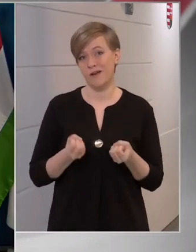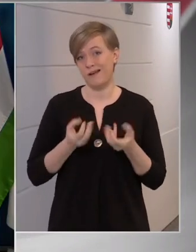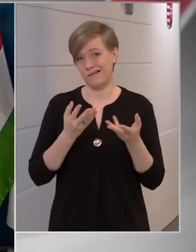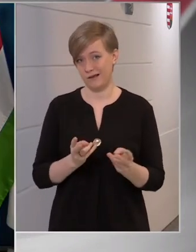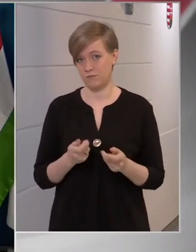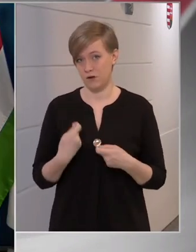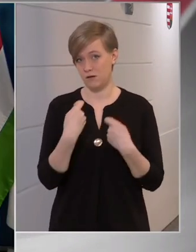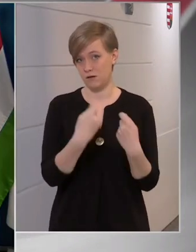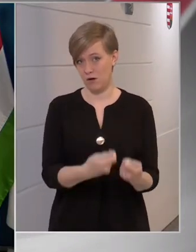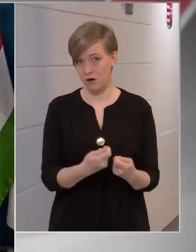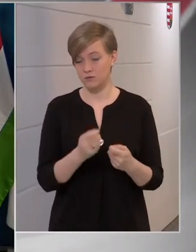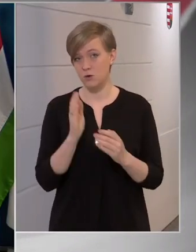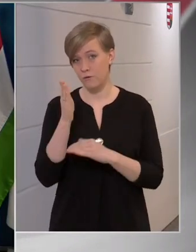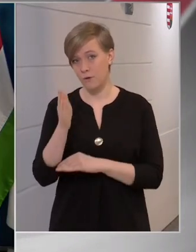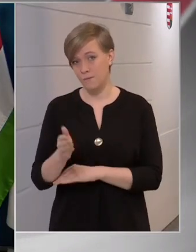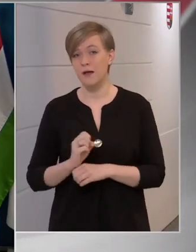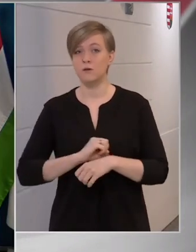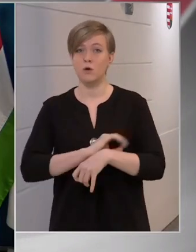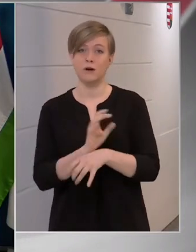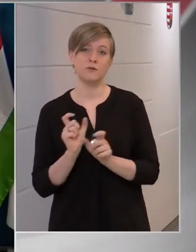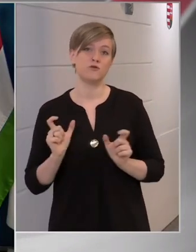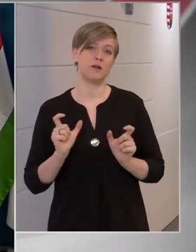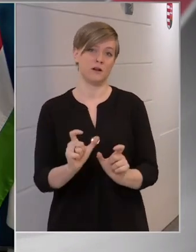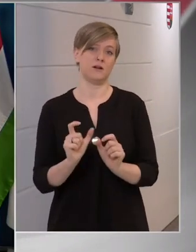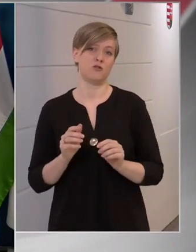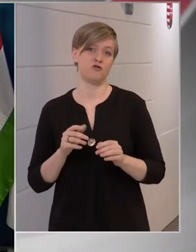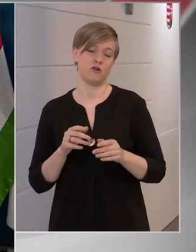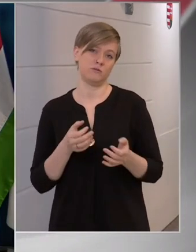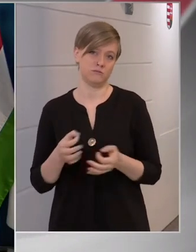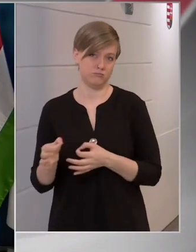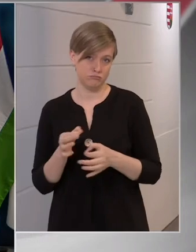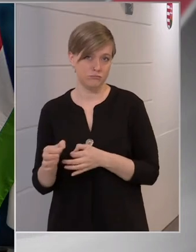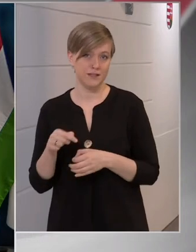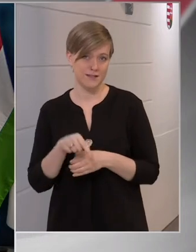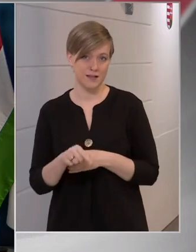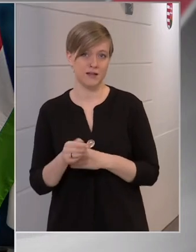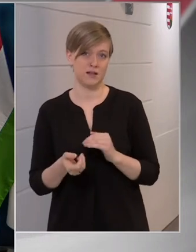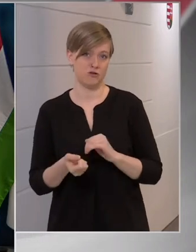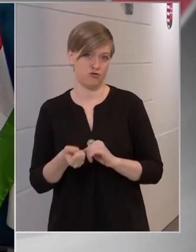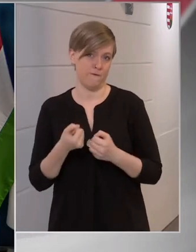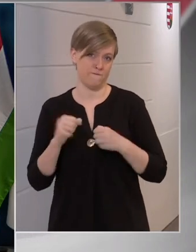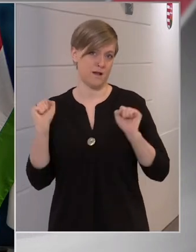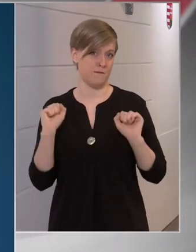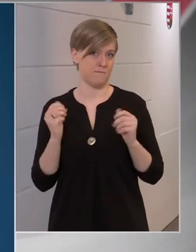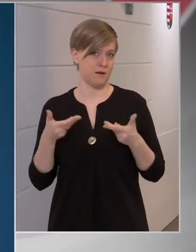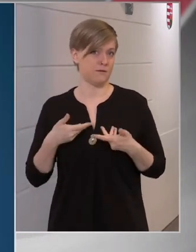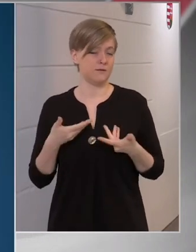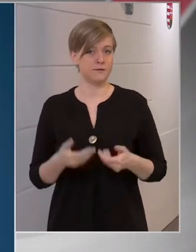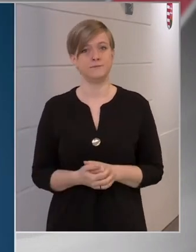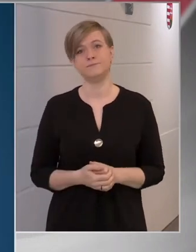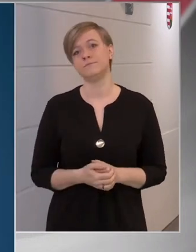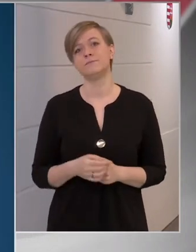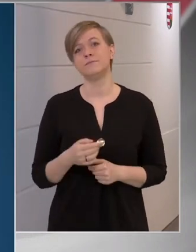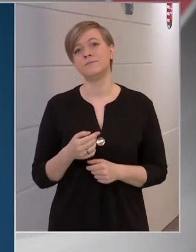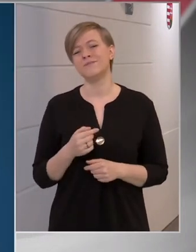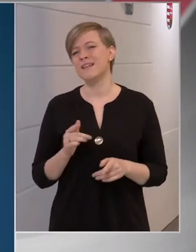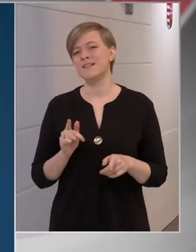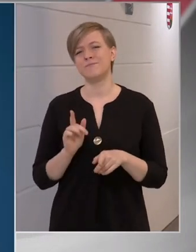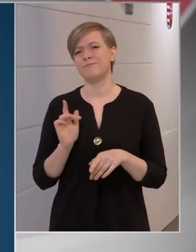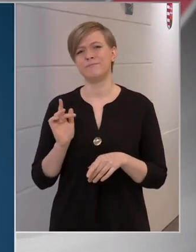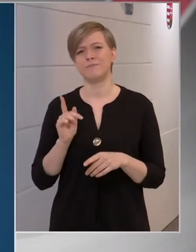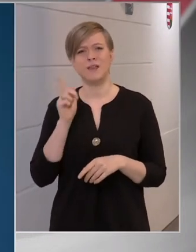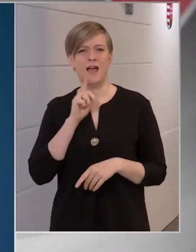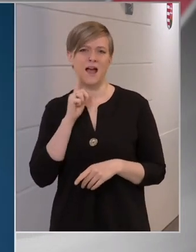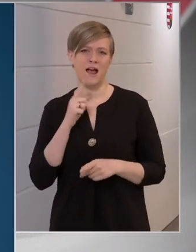jövőben a koronavírus terjedését akadályozó intézkedések hatája alól. Mi egy állvitának tartjuk